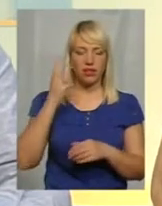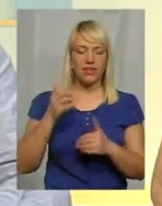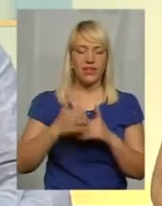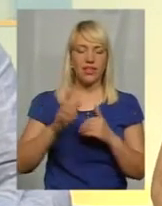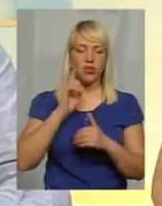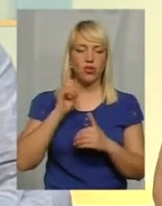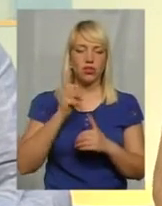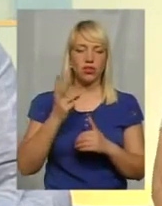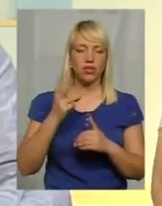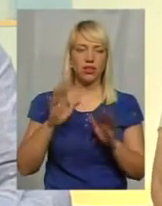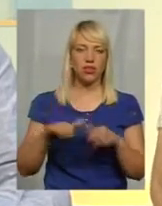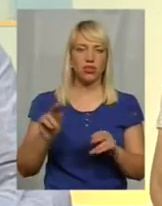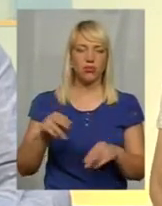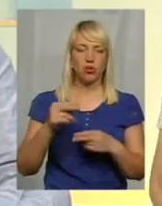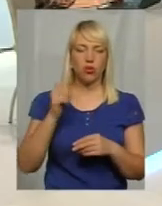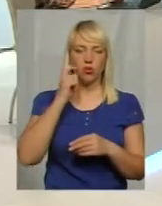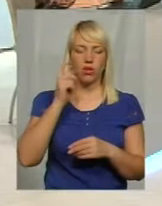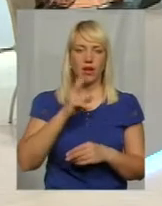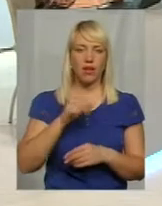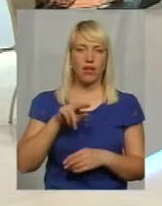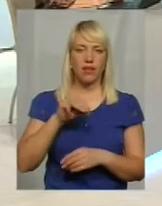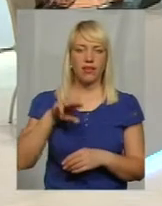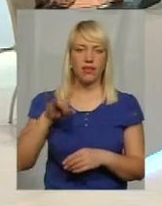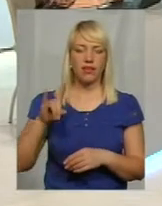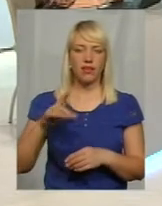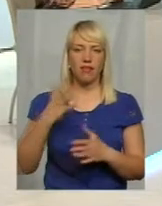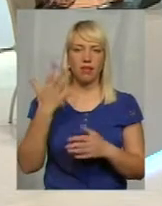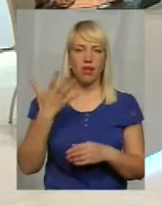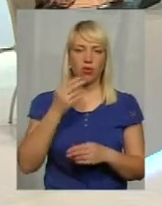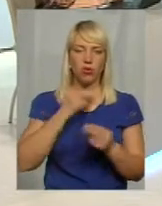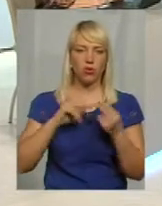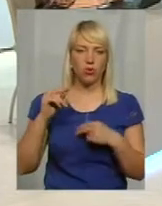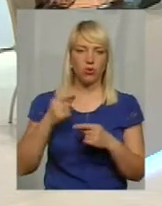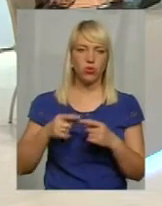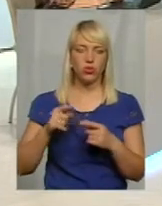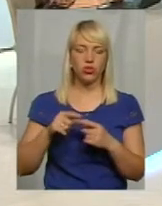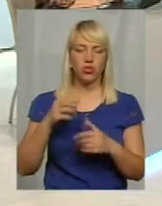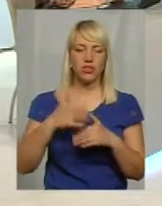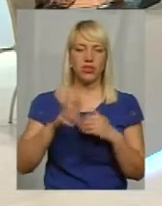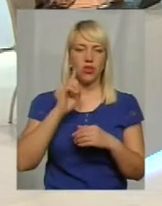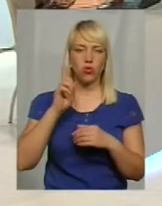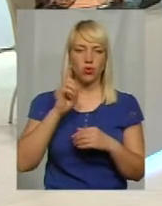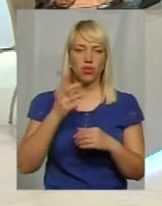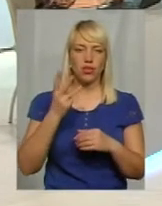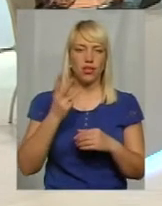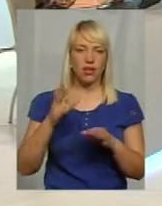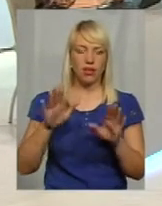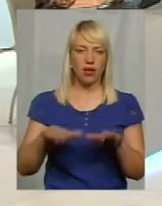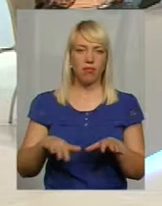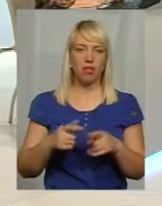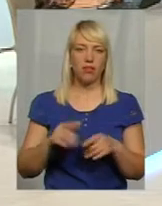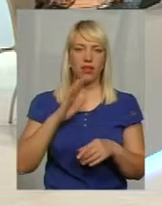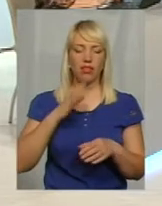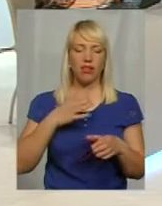медалей. Чемпіонат України кадетів в 5-рі лучших. Чемпіонат України середі юніорів – 3-е командне місто. І наша молодіжь теж